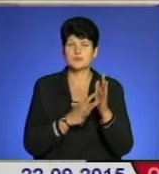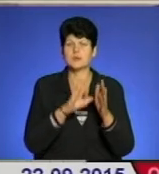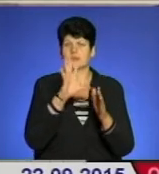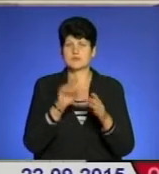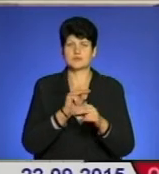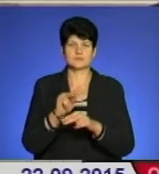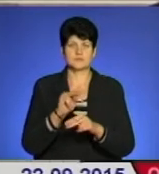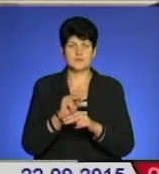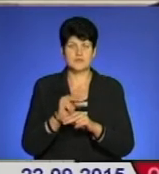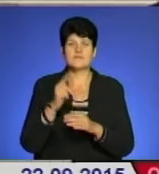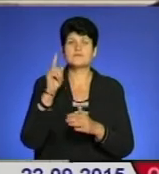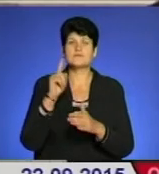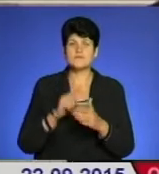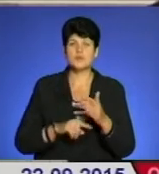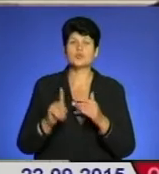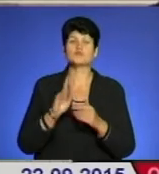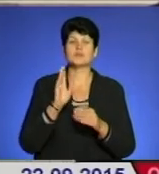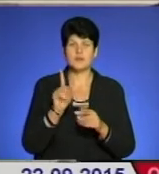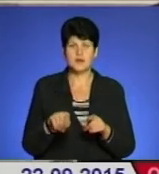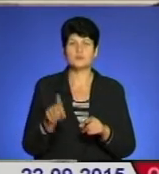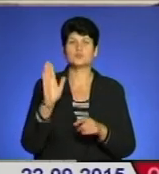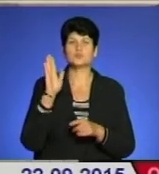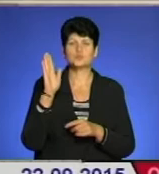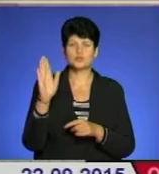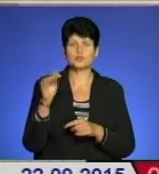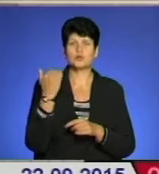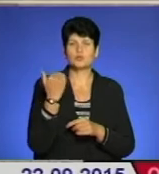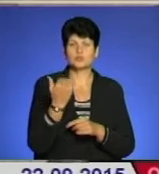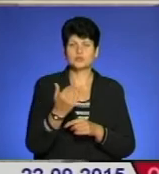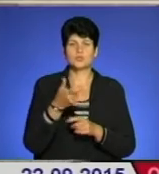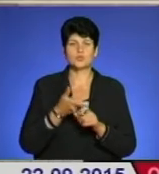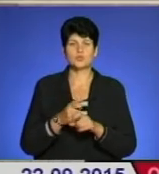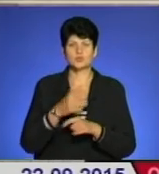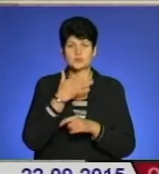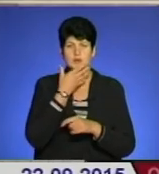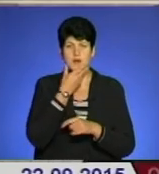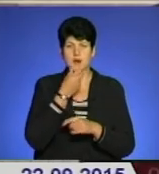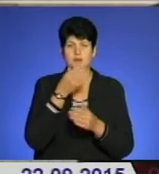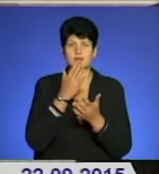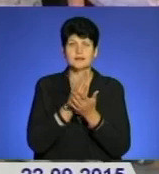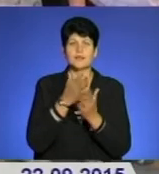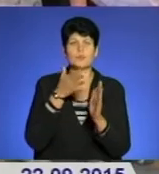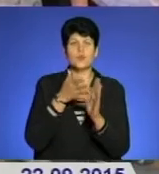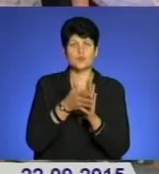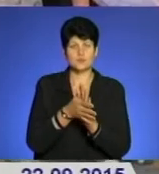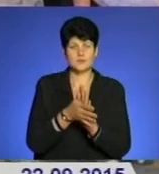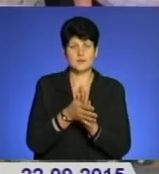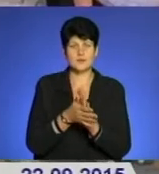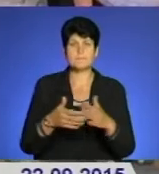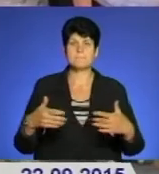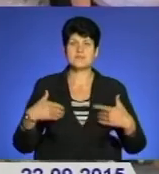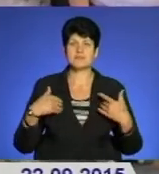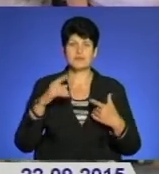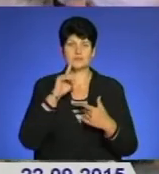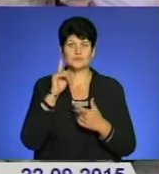навчає. Вірю, що так воно буде, бо в них дуже гарне є, як я зрозумів, порозуміння. Привітати молоде